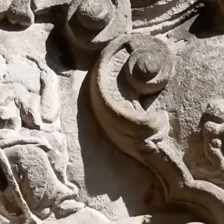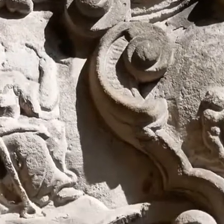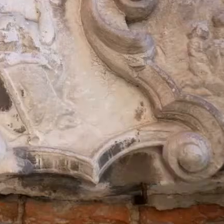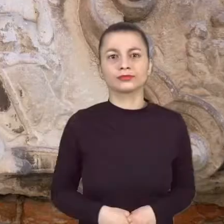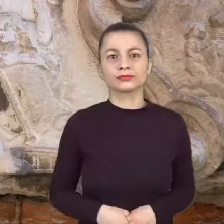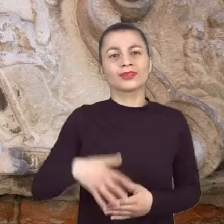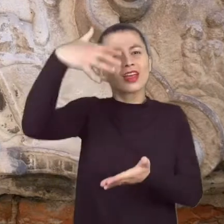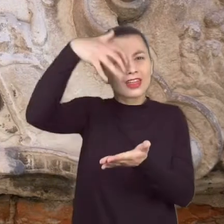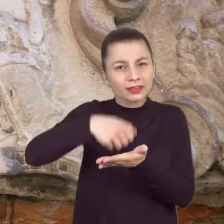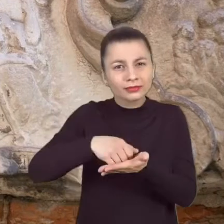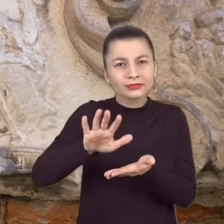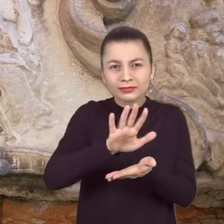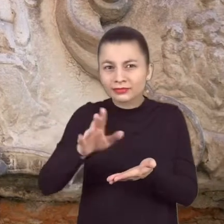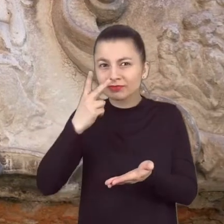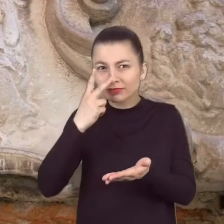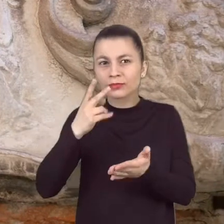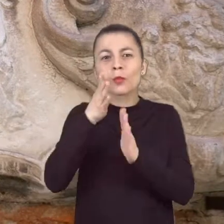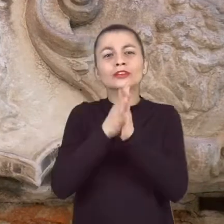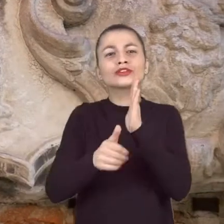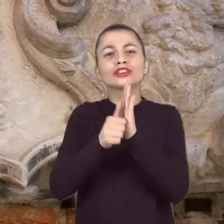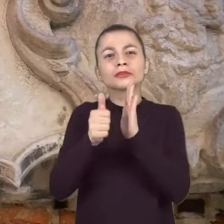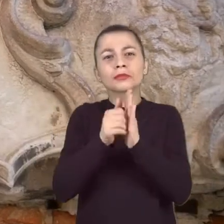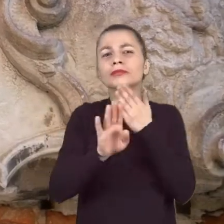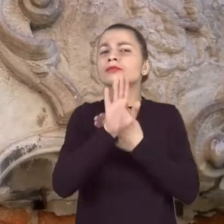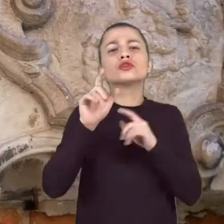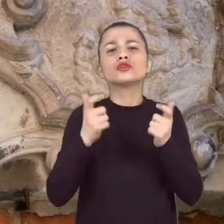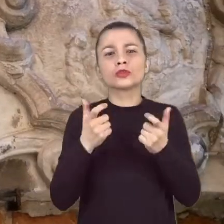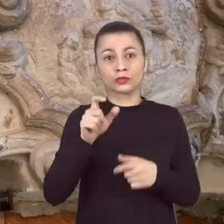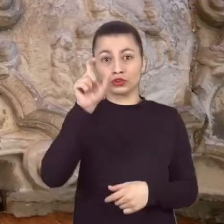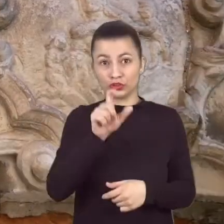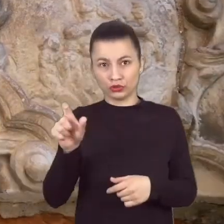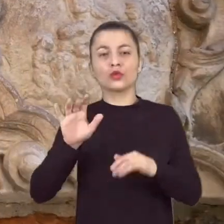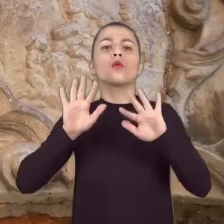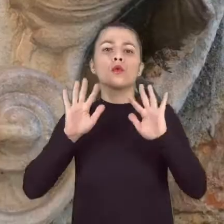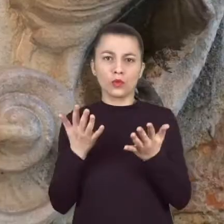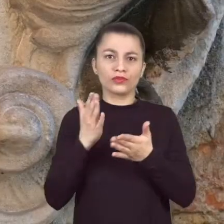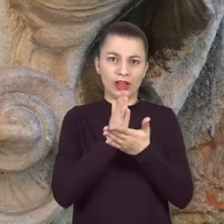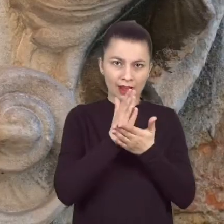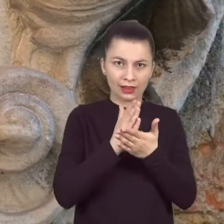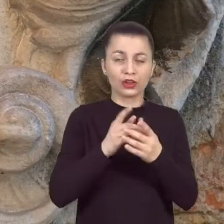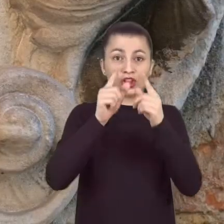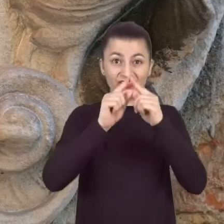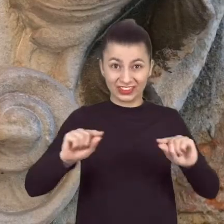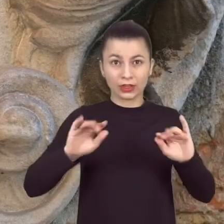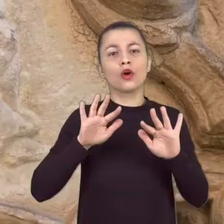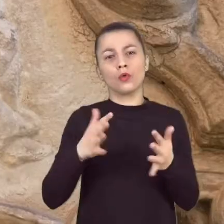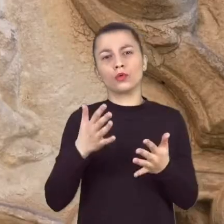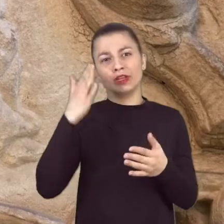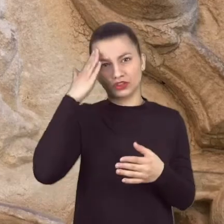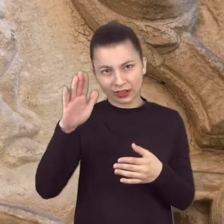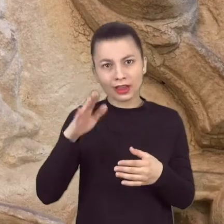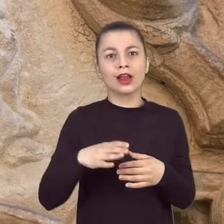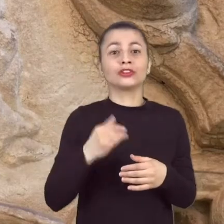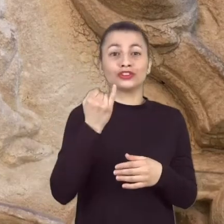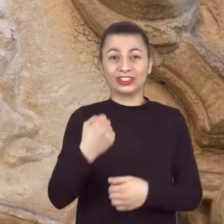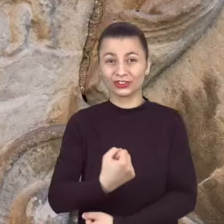W dolnej partii obramienia zachowały się płaskorzeźbione przedstawienia wiary z krzyżem, nadziei z